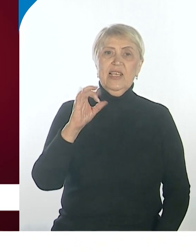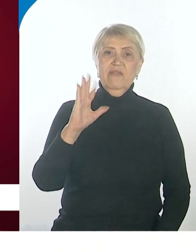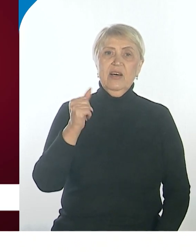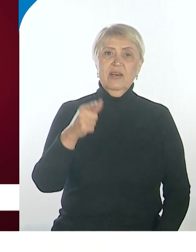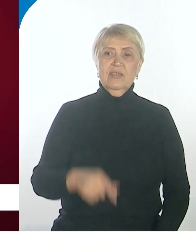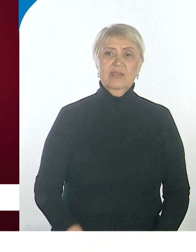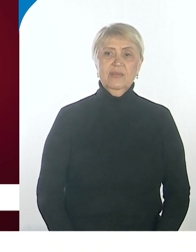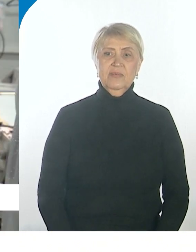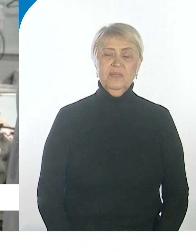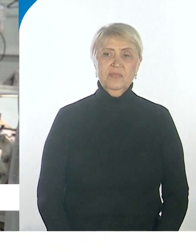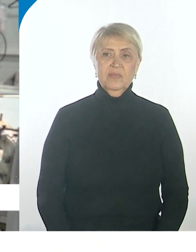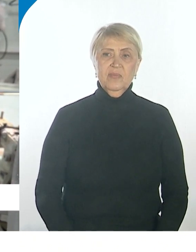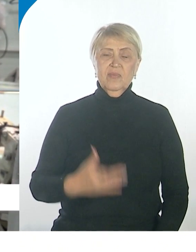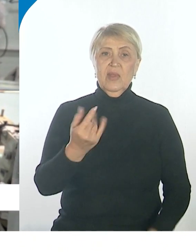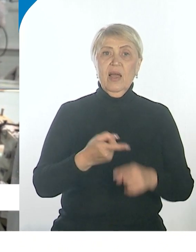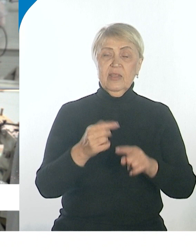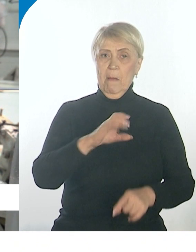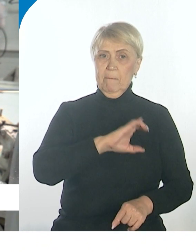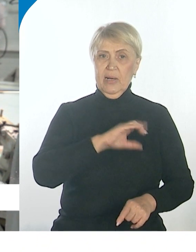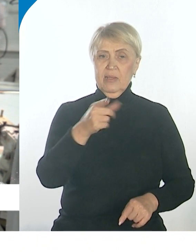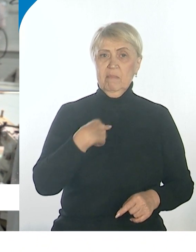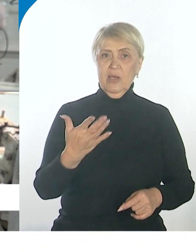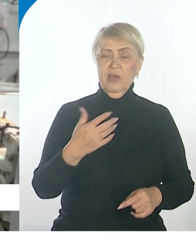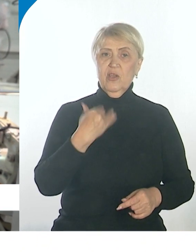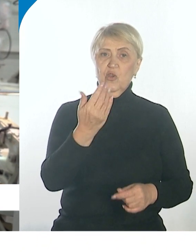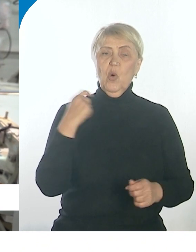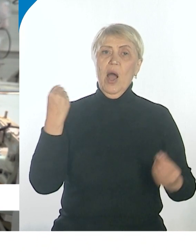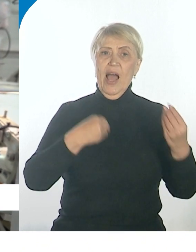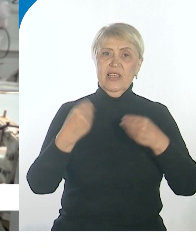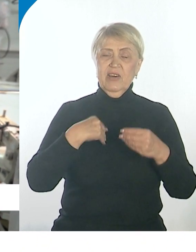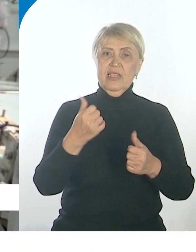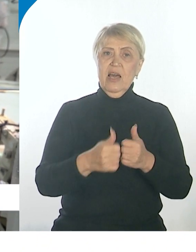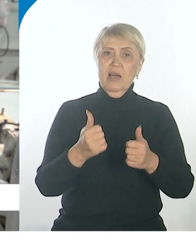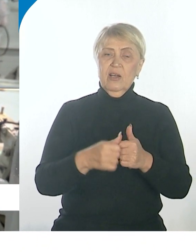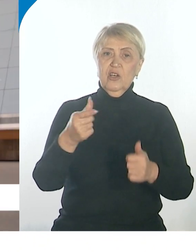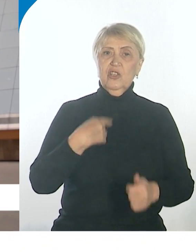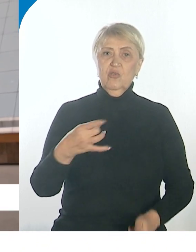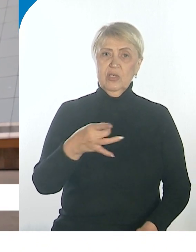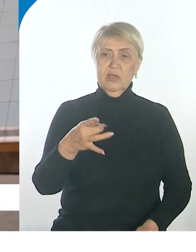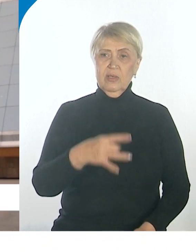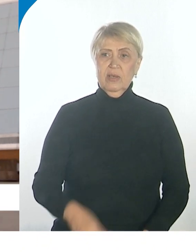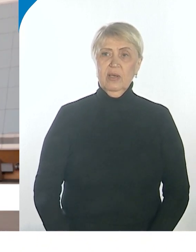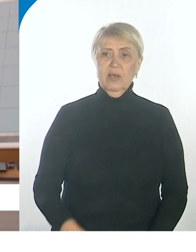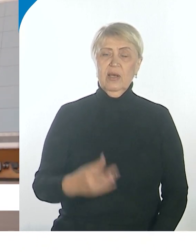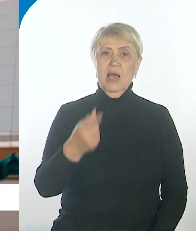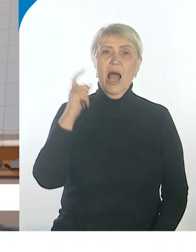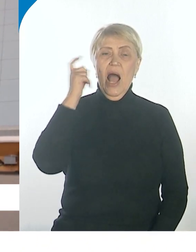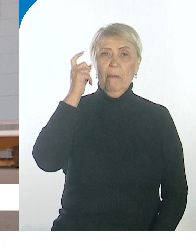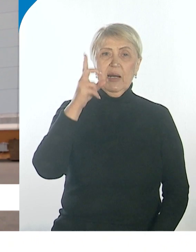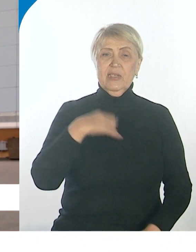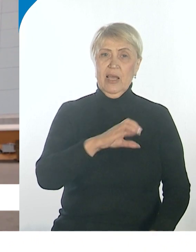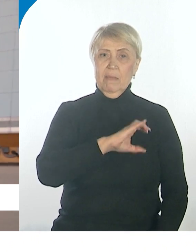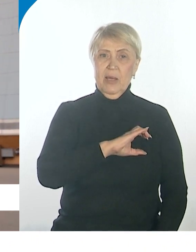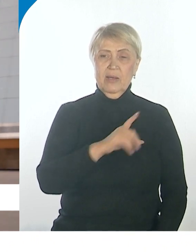сказать, импассадор нашего бренда. ее одеваем на каждый ее показ или концерт. Хабаровский бренд, завоевав